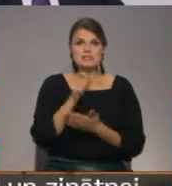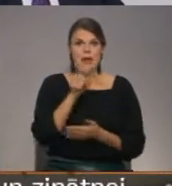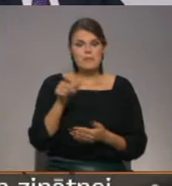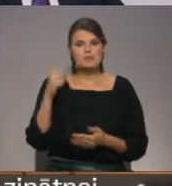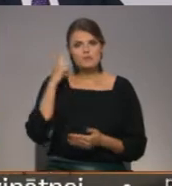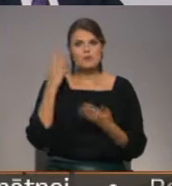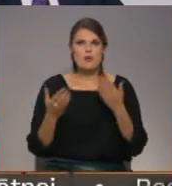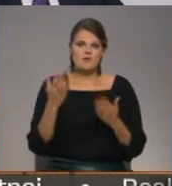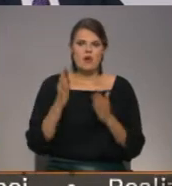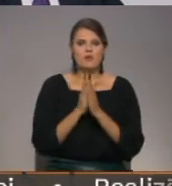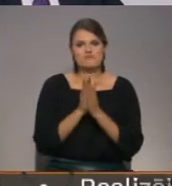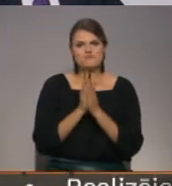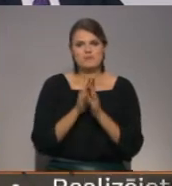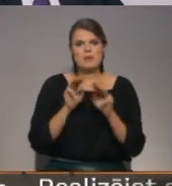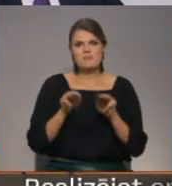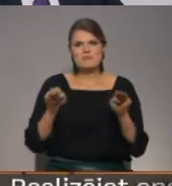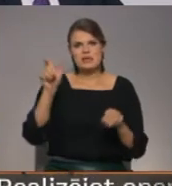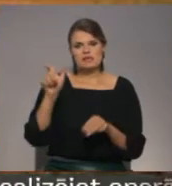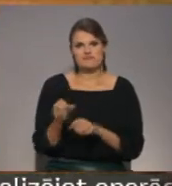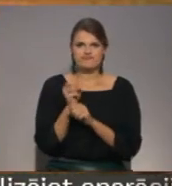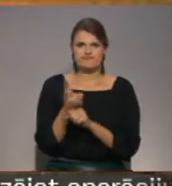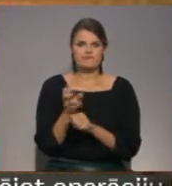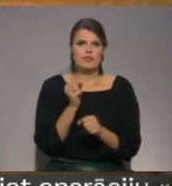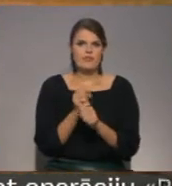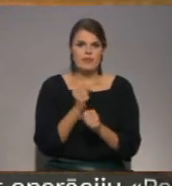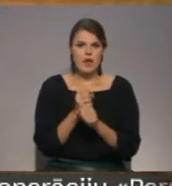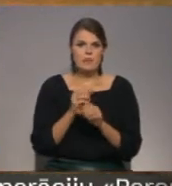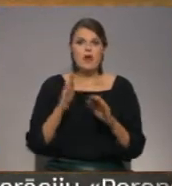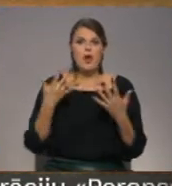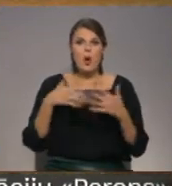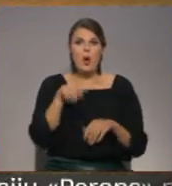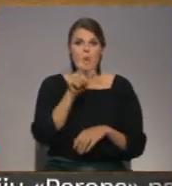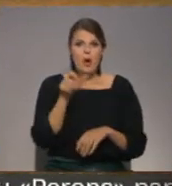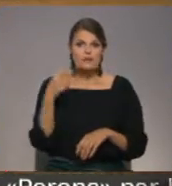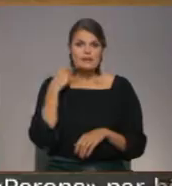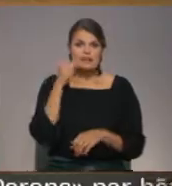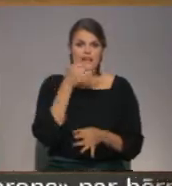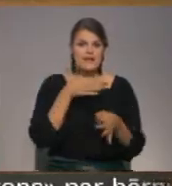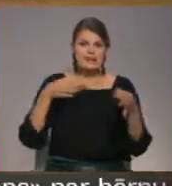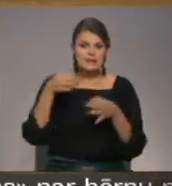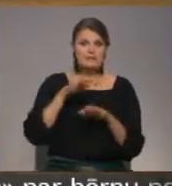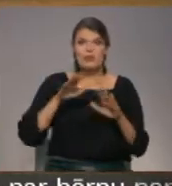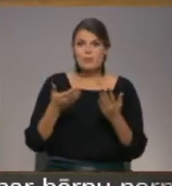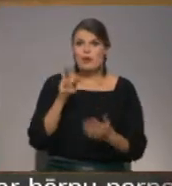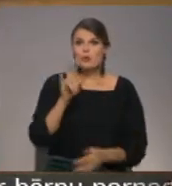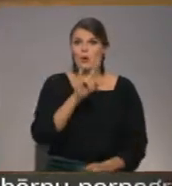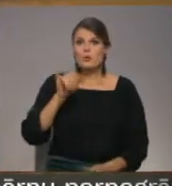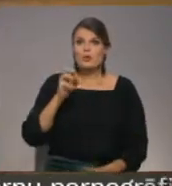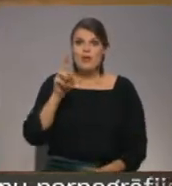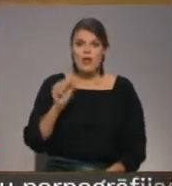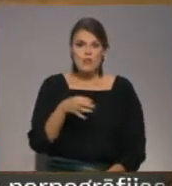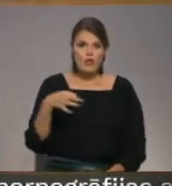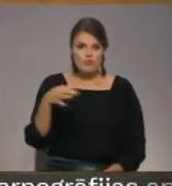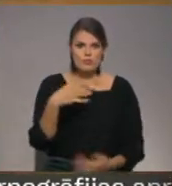prasīt ministra pūtas demisiju un rīkot protestu akcijas. Kamēr politiķi Rīgā vēl tikai diskutē, Rūjienas novadā jau tiek darbināti